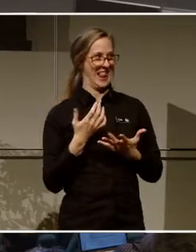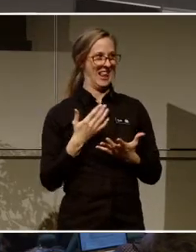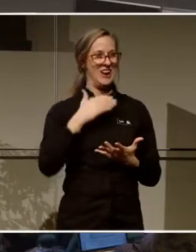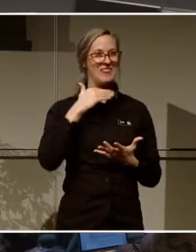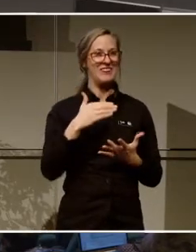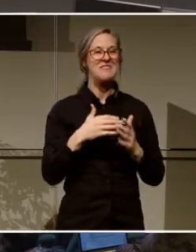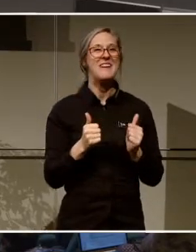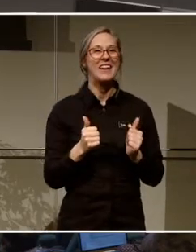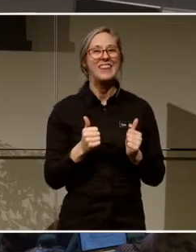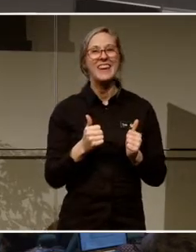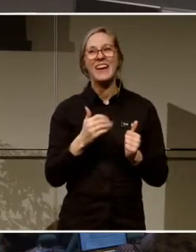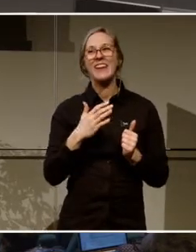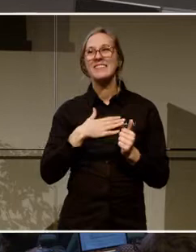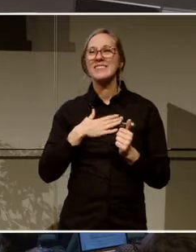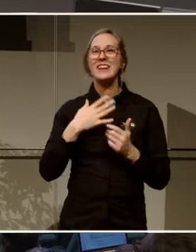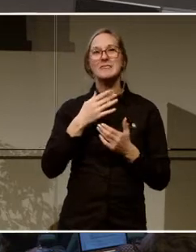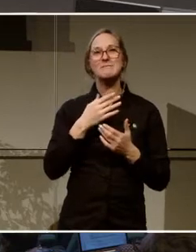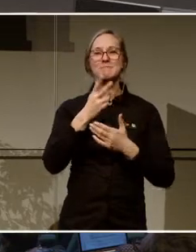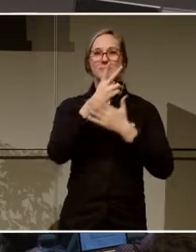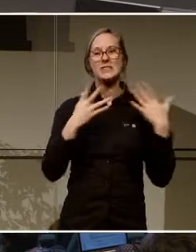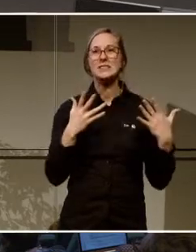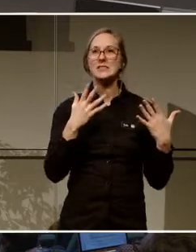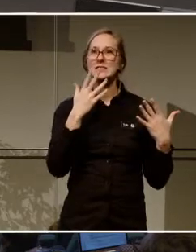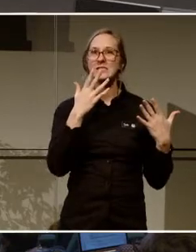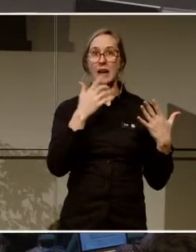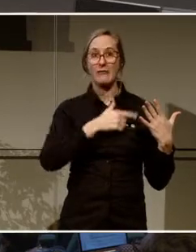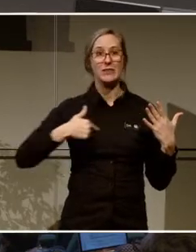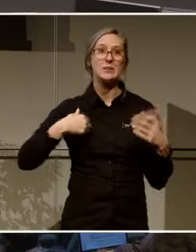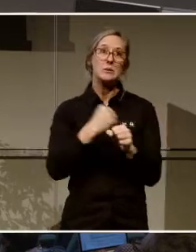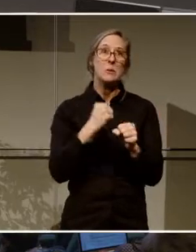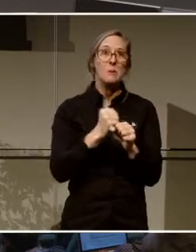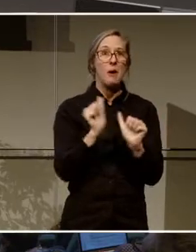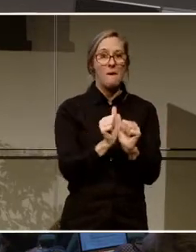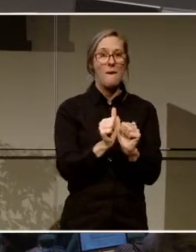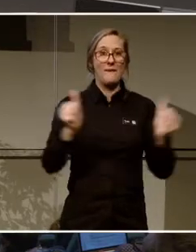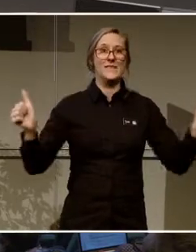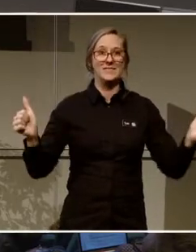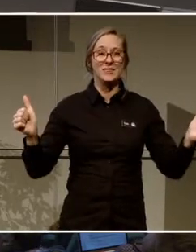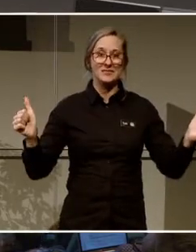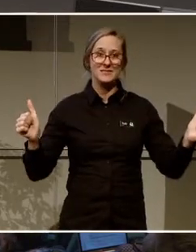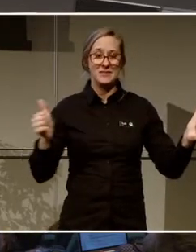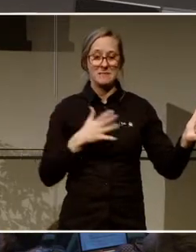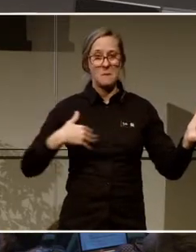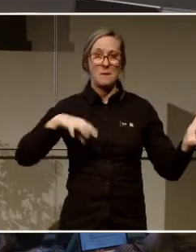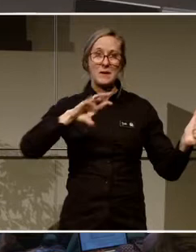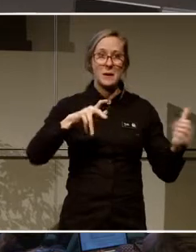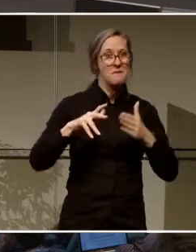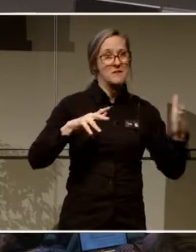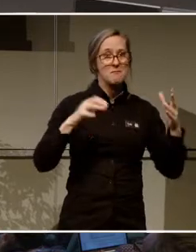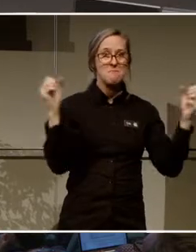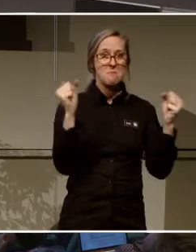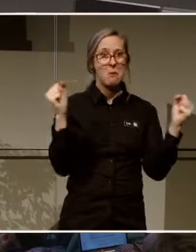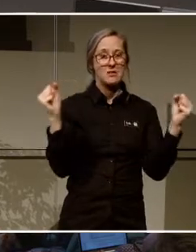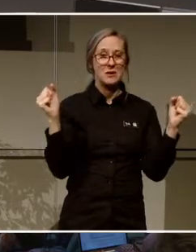det här är bara för att illustrera här. Vilka avstånd vi jobbar med som Region Västbotten eller Västbottens